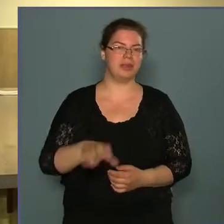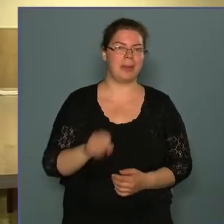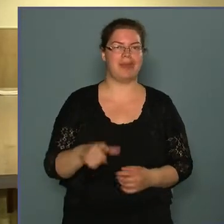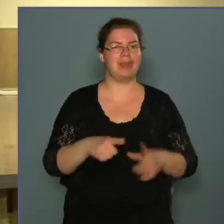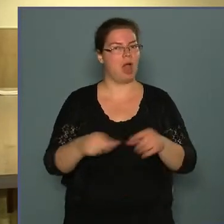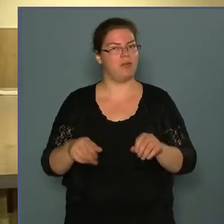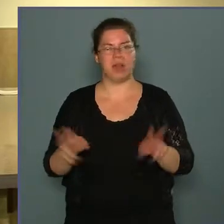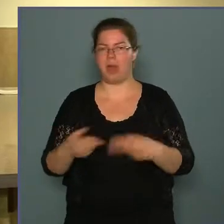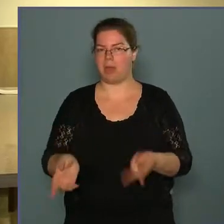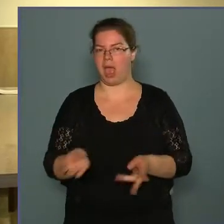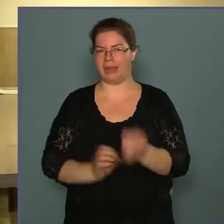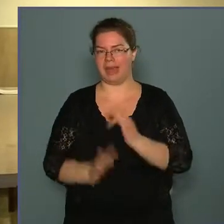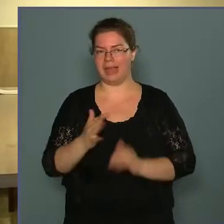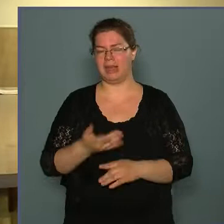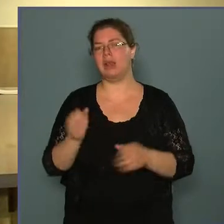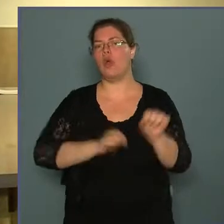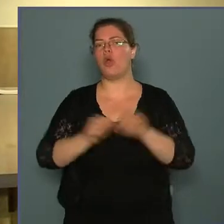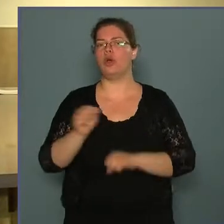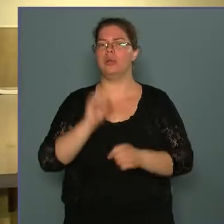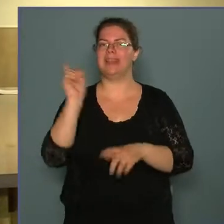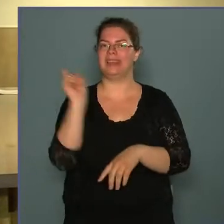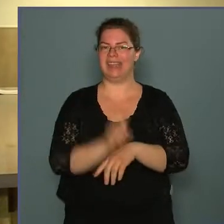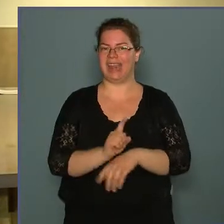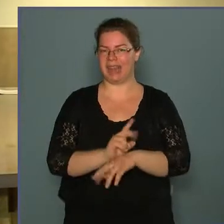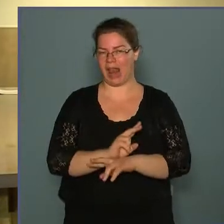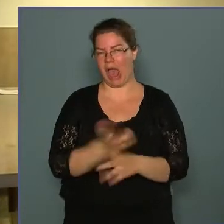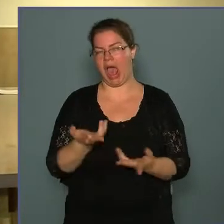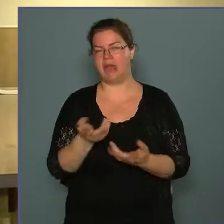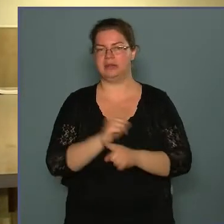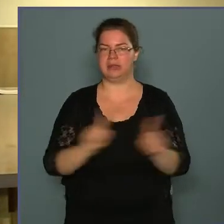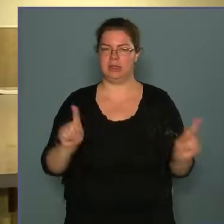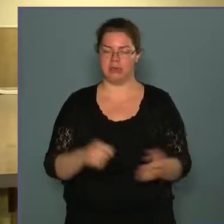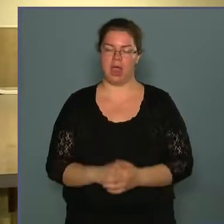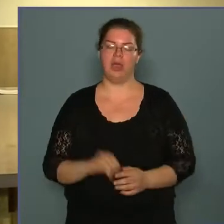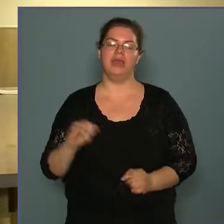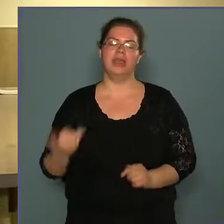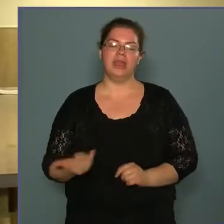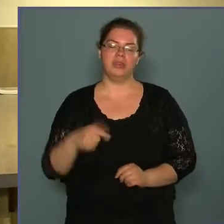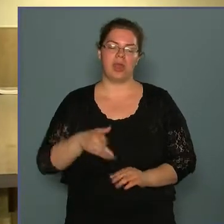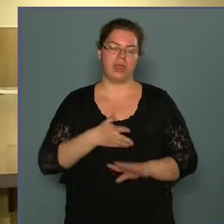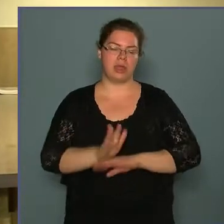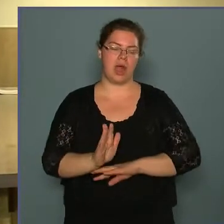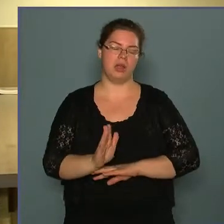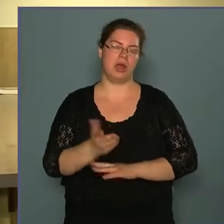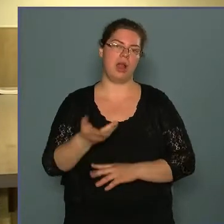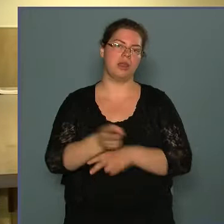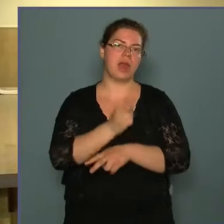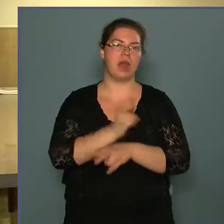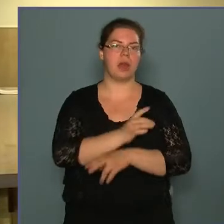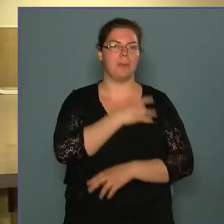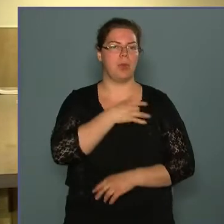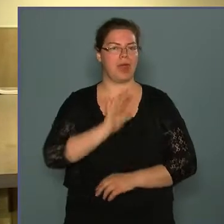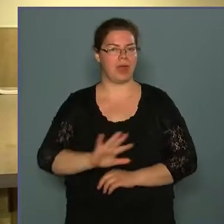avart sem lehet elégetni, ezt egy önkormányzati rendelet tiltja, és ezáltal az állampolgároknak